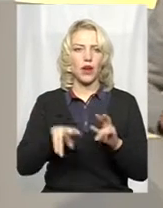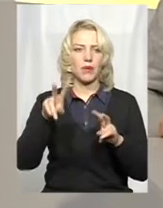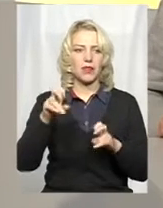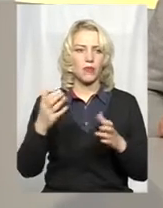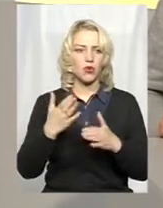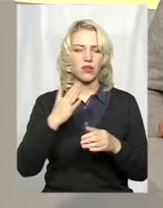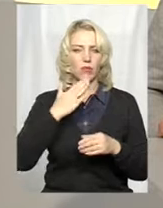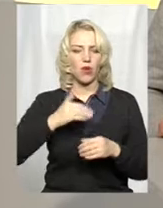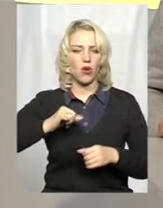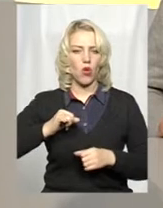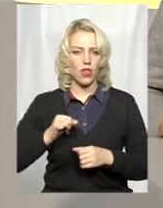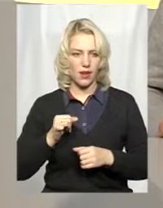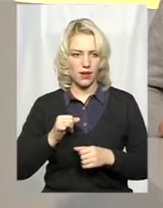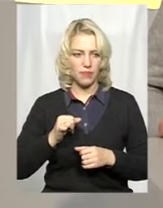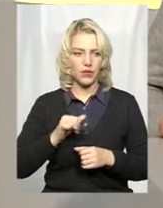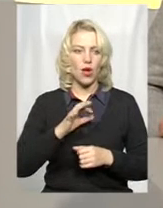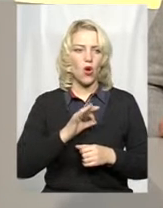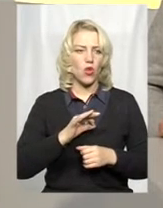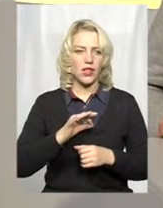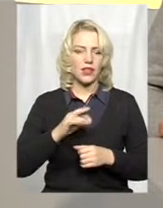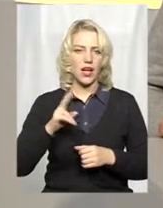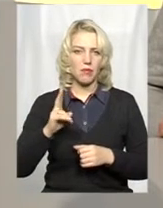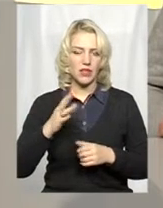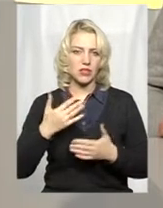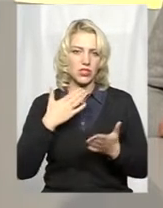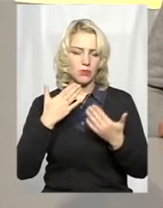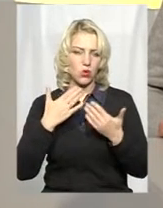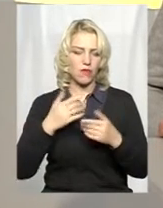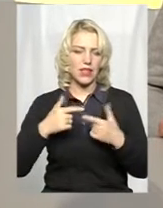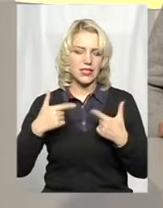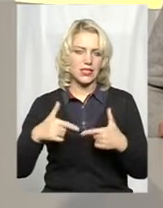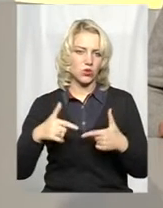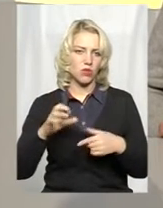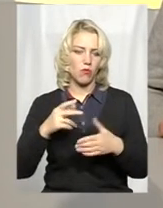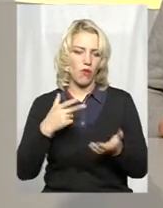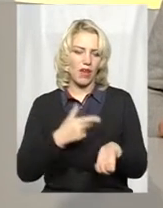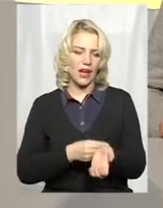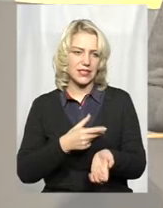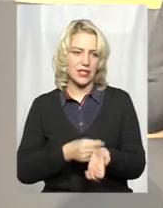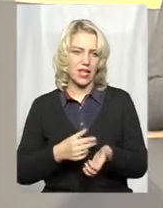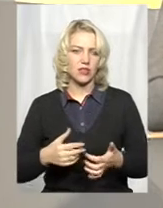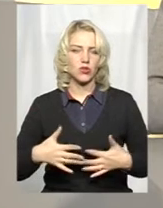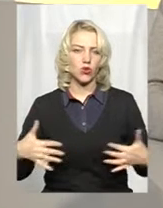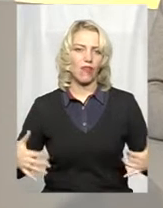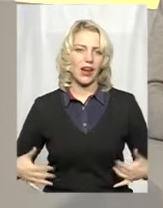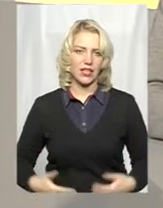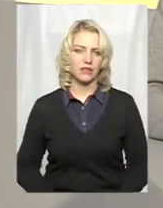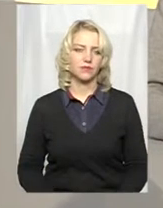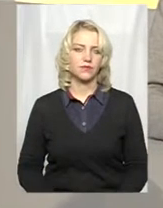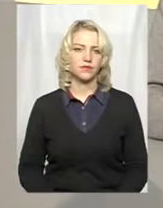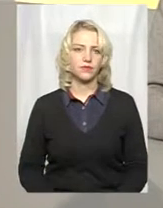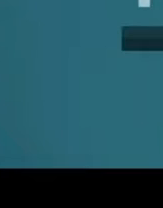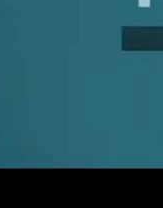у якій моя колега Олена Каменяш вже спілкувалася із гостями студії про вакцинацію диких тварин. Давайте подивимося.